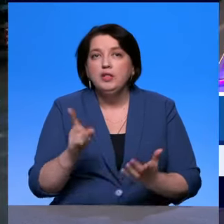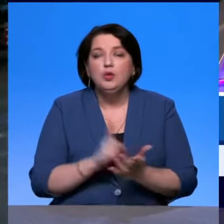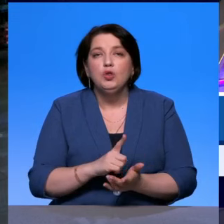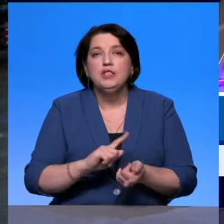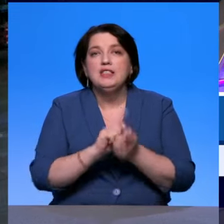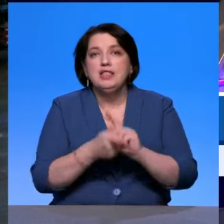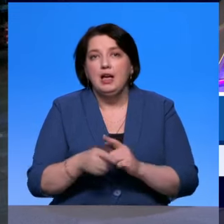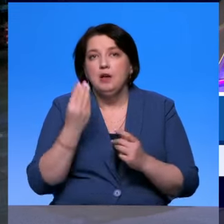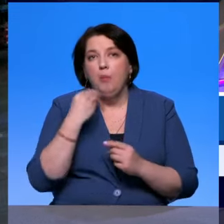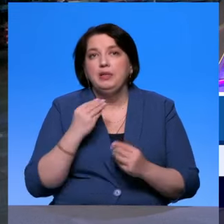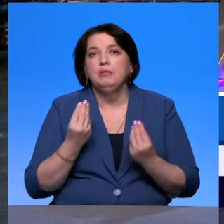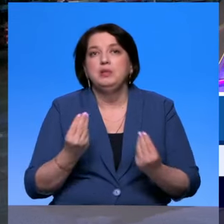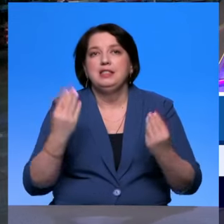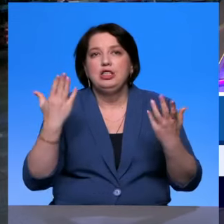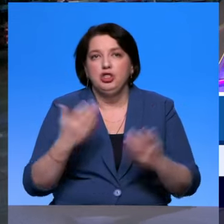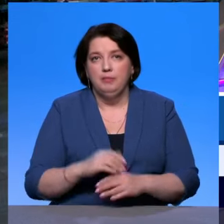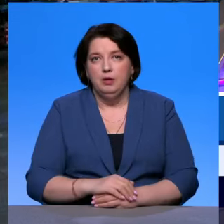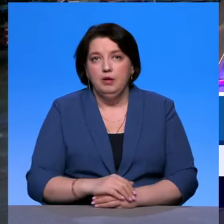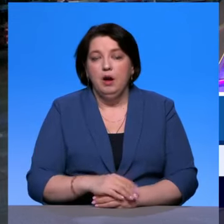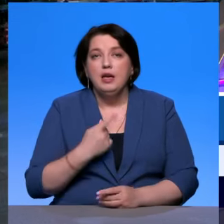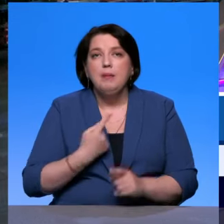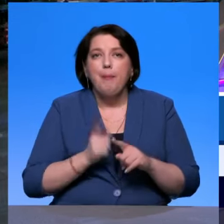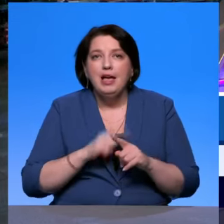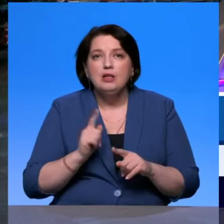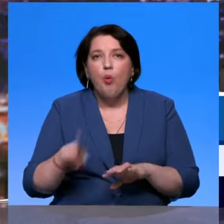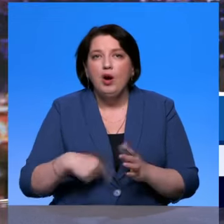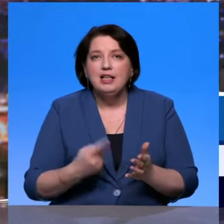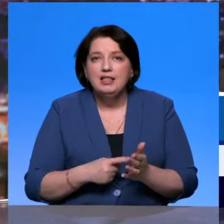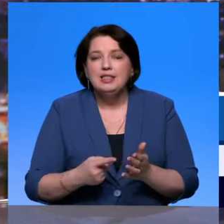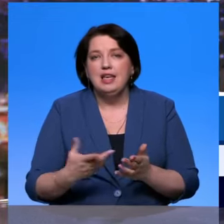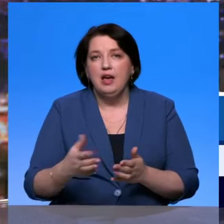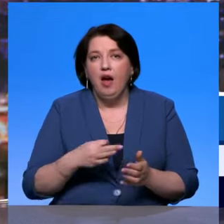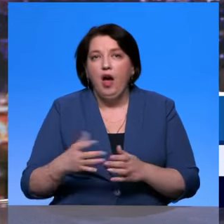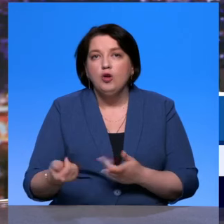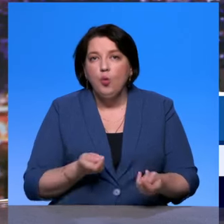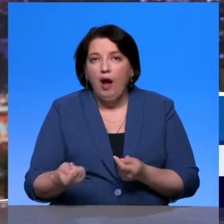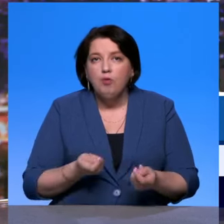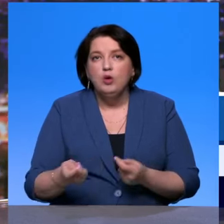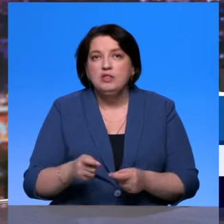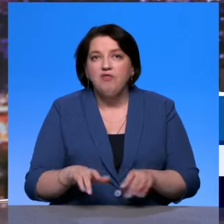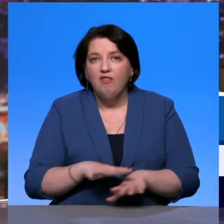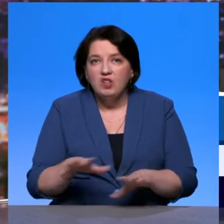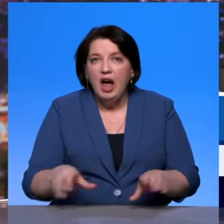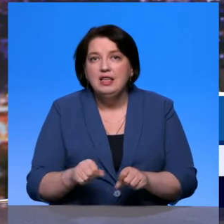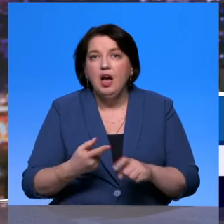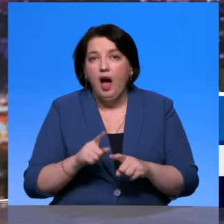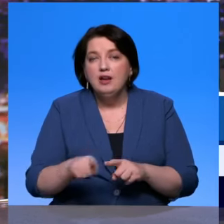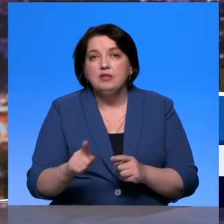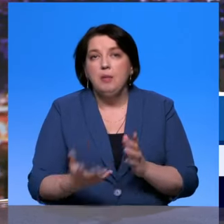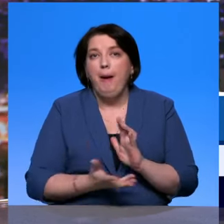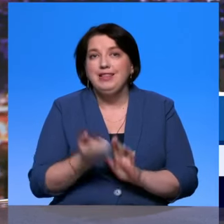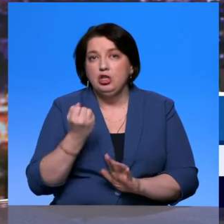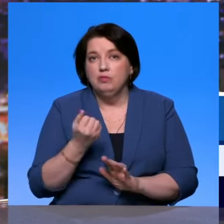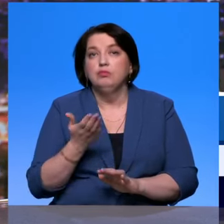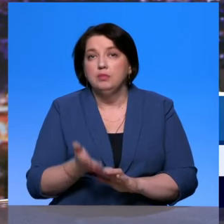как раз власти и городские власти, и областные, и областное правительство. Нас, скажем так, в плане поддерживают. Второй